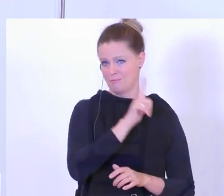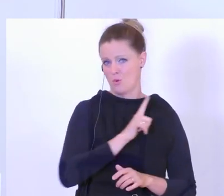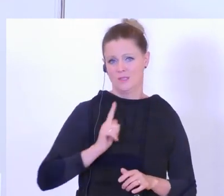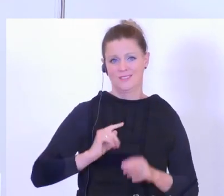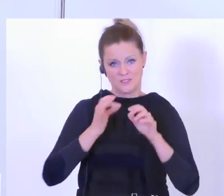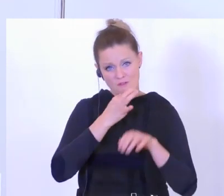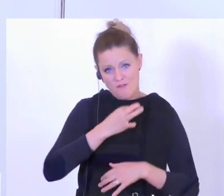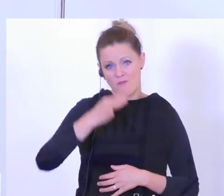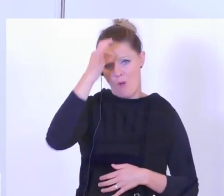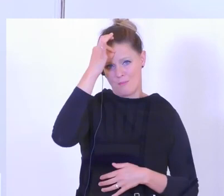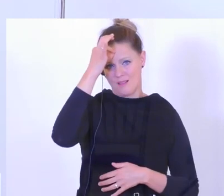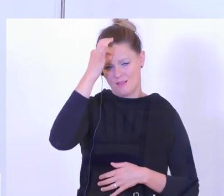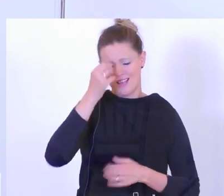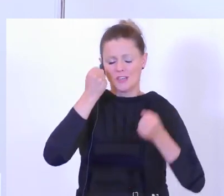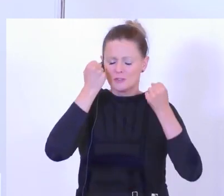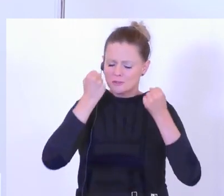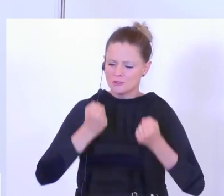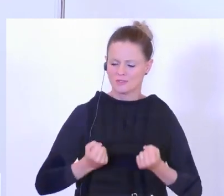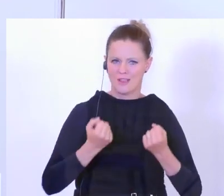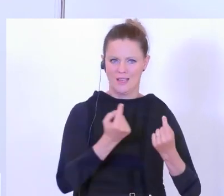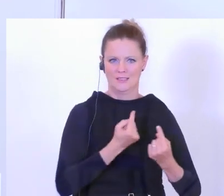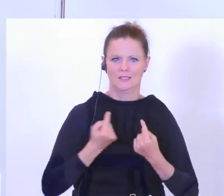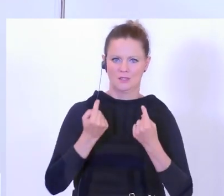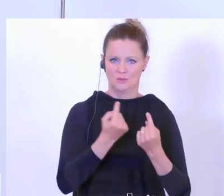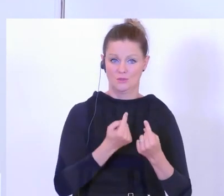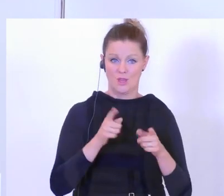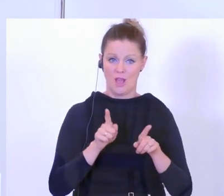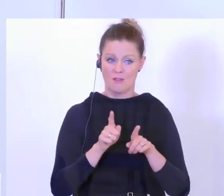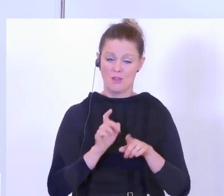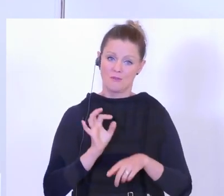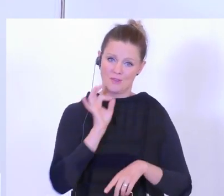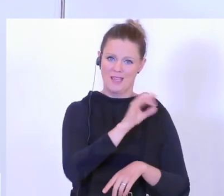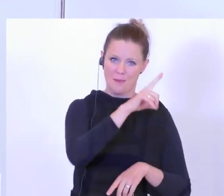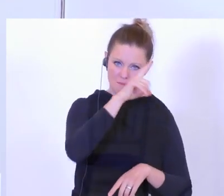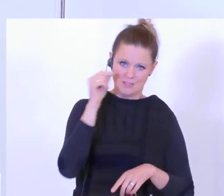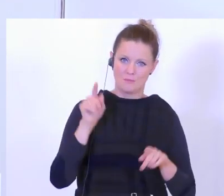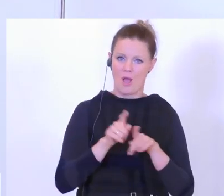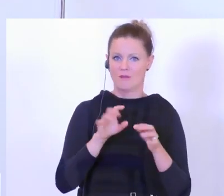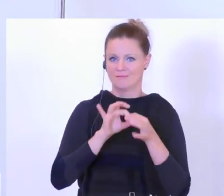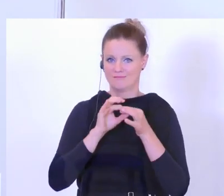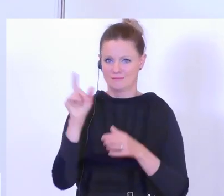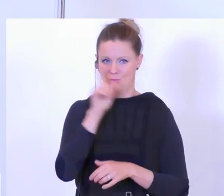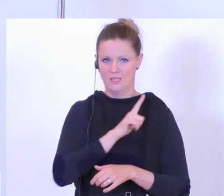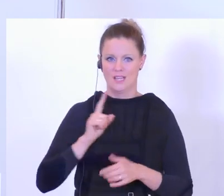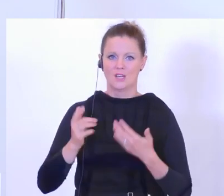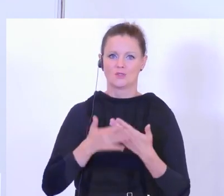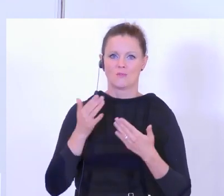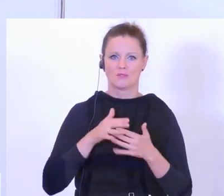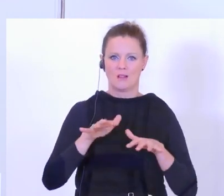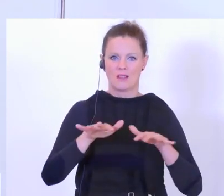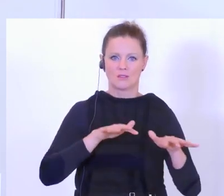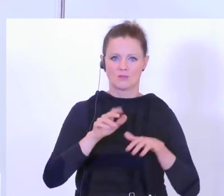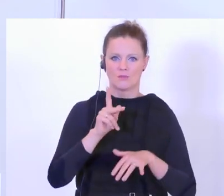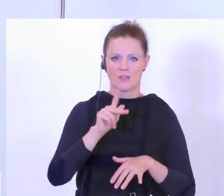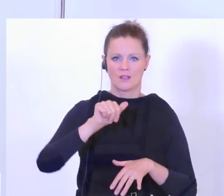und in ganz schweren Situationen, und ich glaube für dich auch menschlich, aber auch polizeilich, wenn ich an die Katastrophe von Kaprun denke,